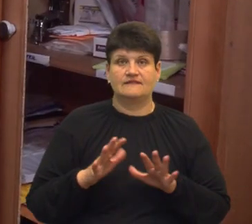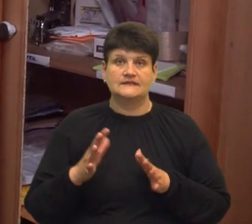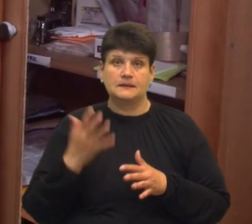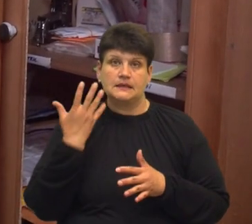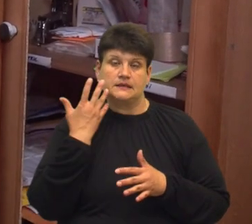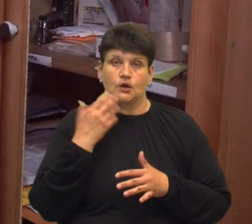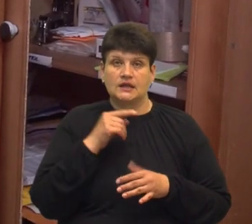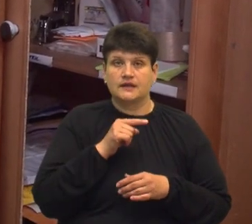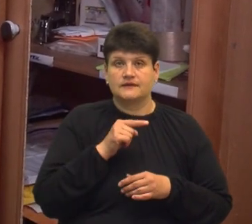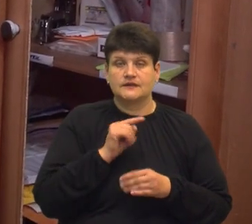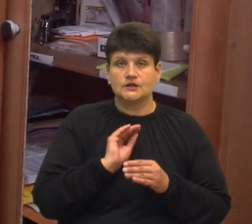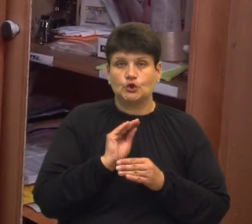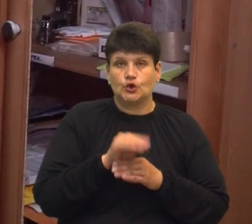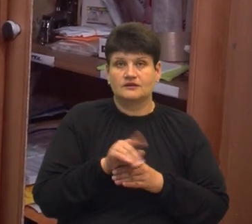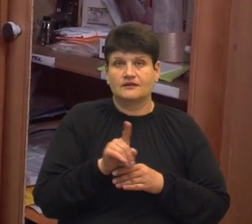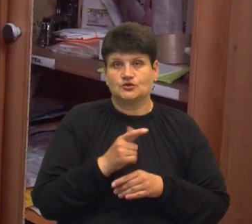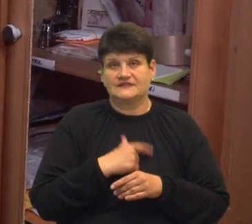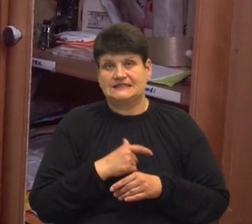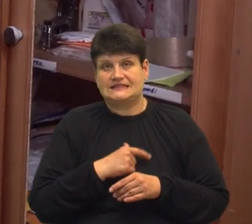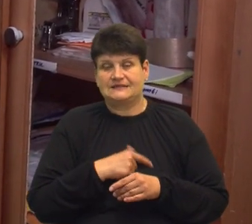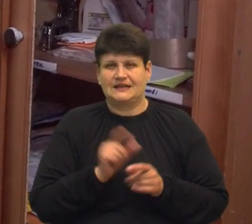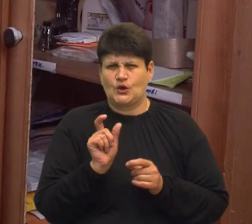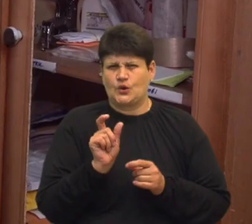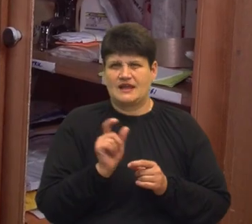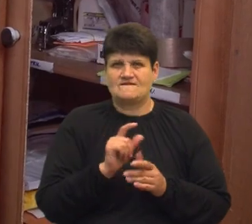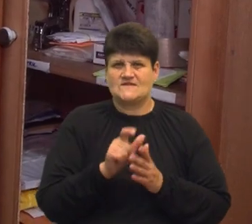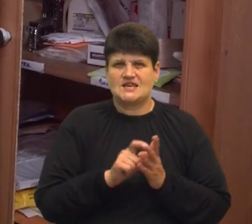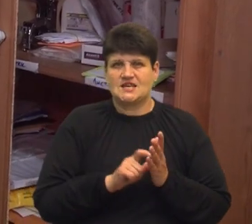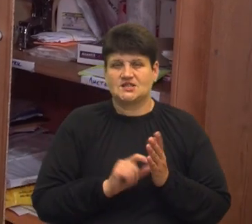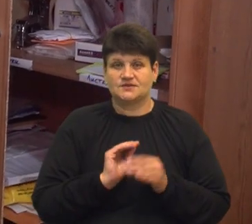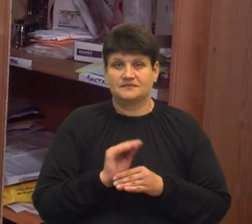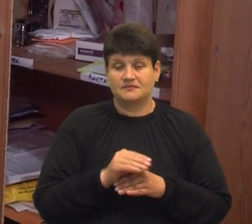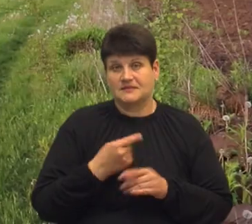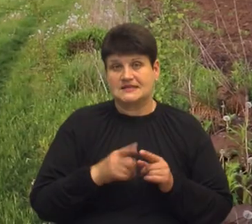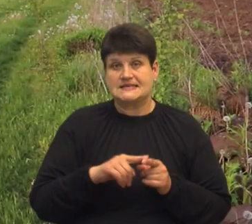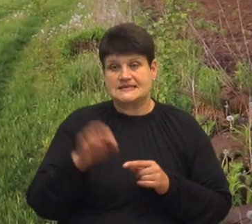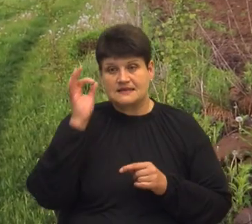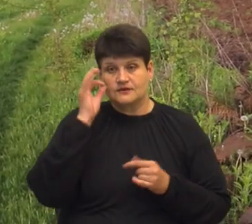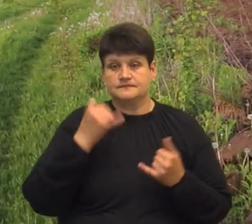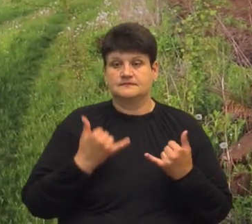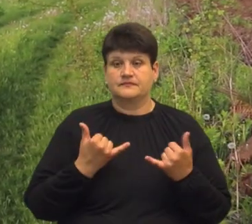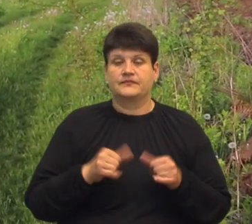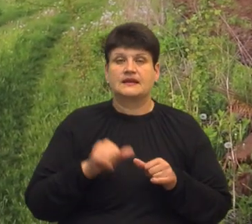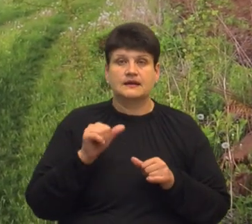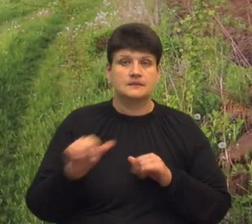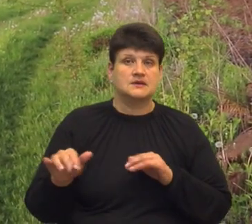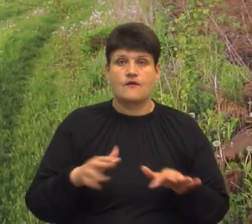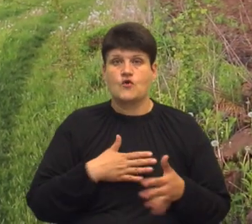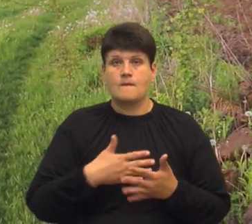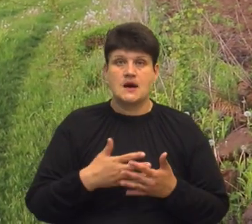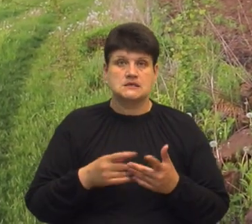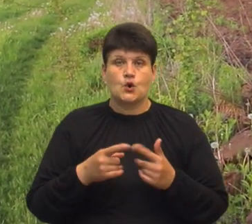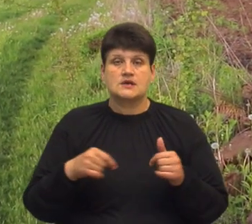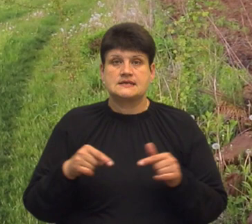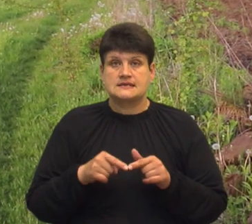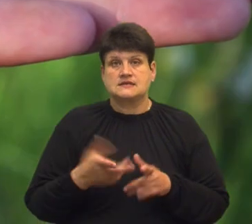додавав щось від себе, навіть крутенький віршик, але ми це згадуємо досі. Окрім діяльності в громадських організаціях,